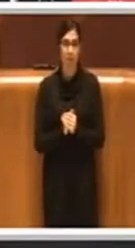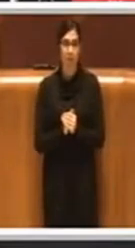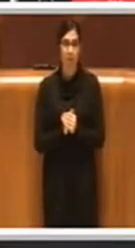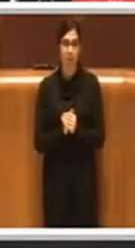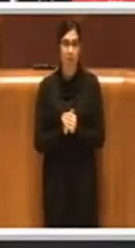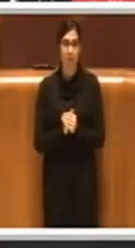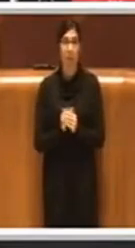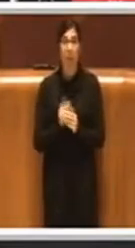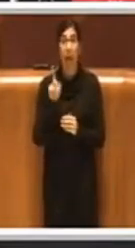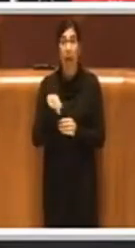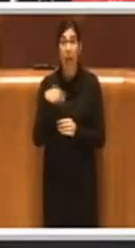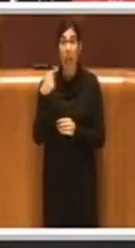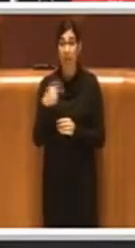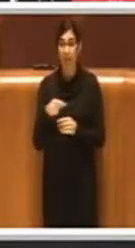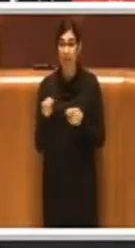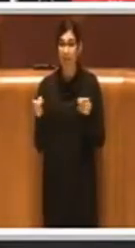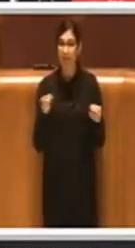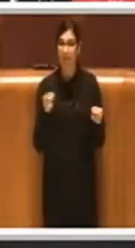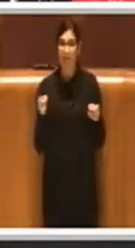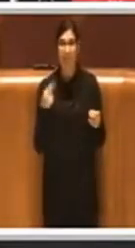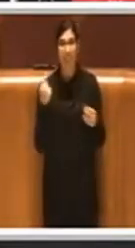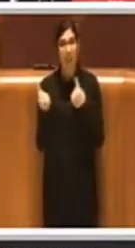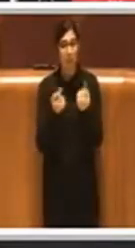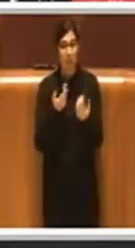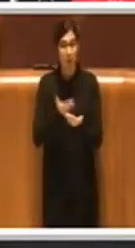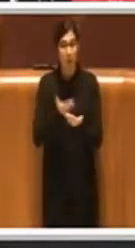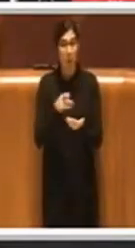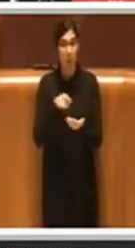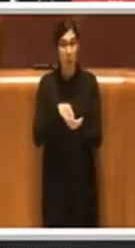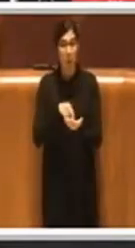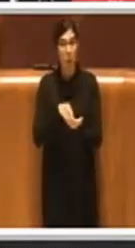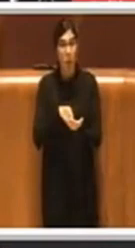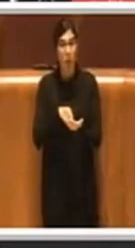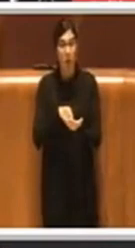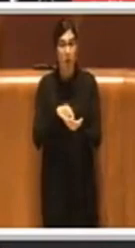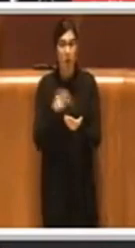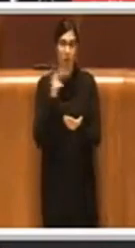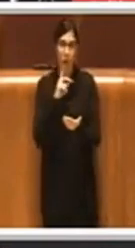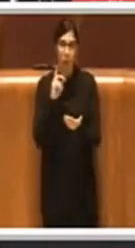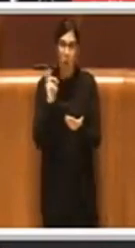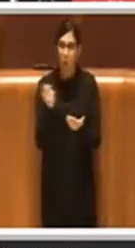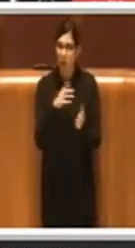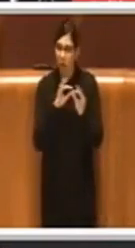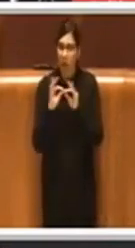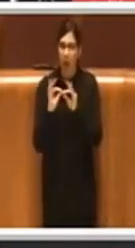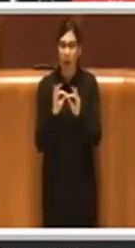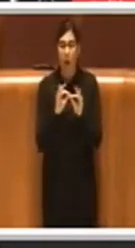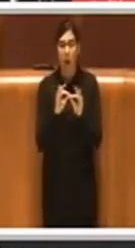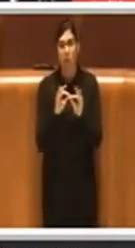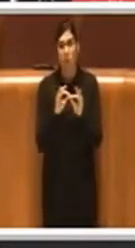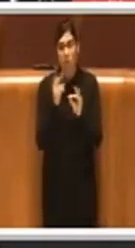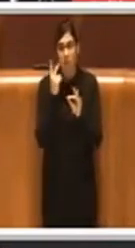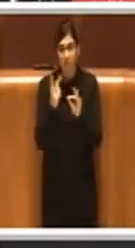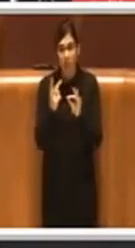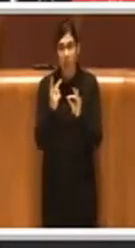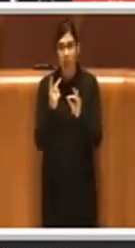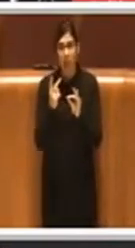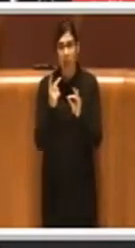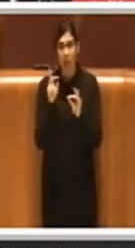anche in questa sede, anche davanti a questa mozione, che ci vede tutti d'accordo, ci sia un po' di quella